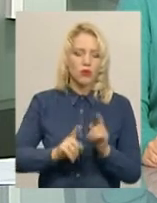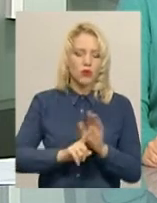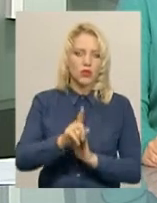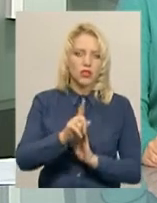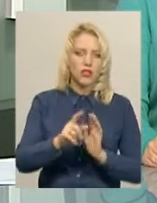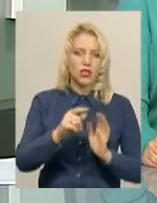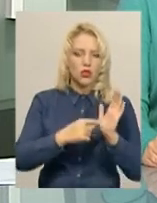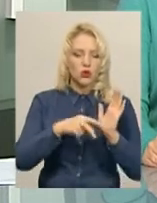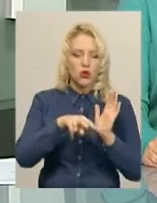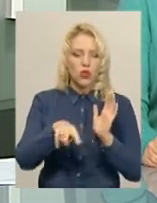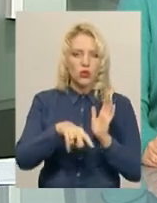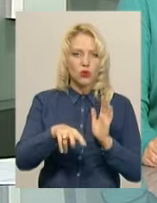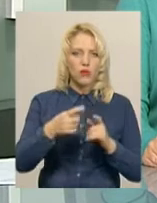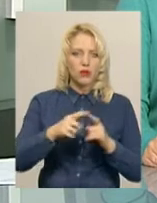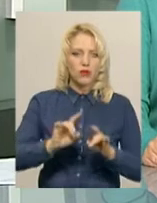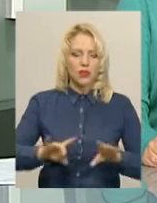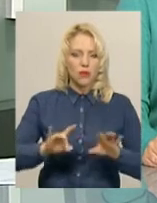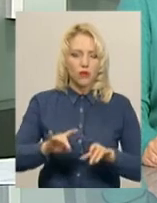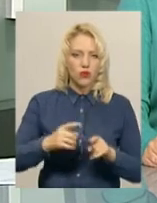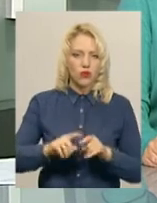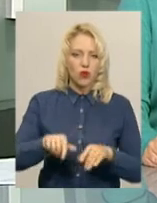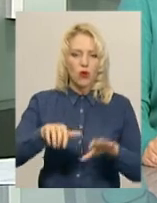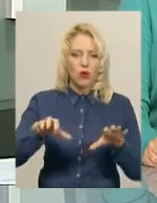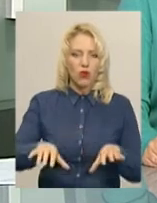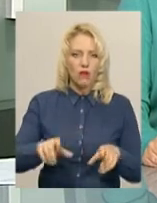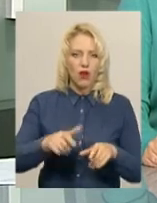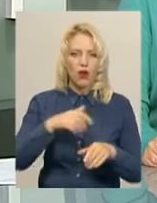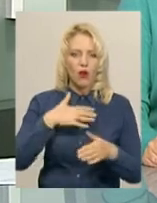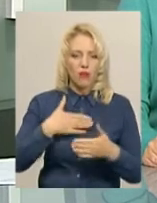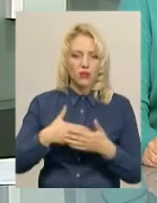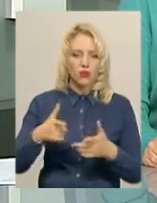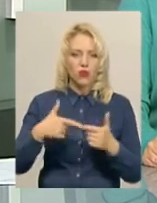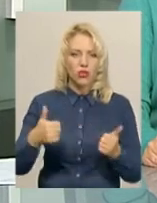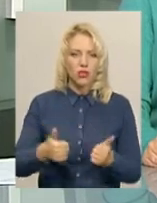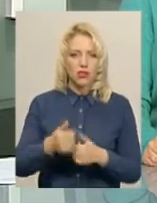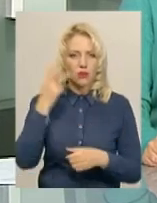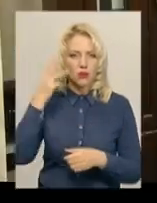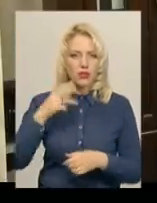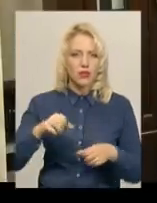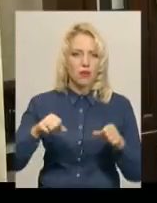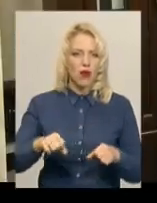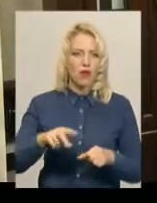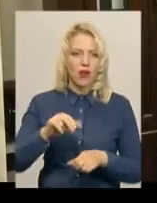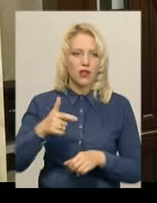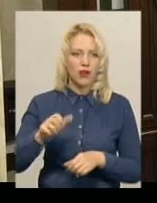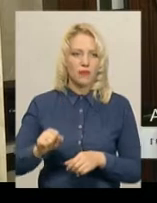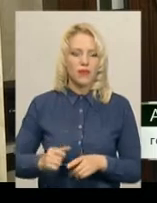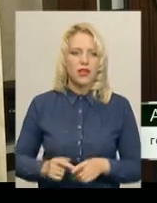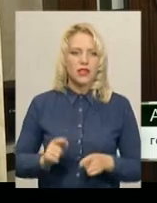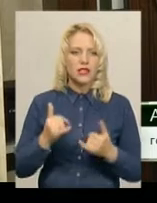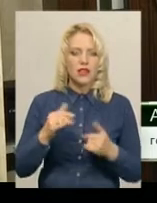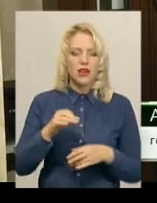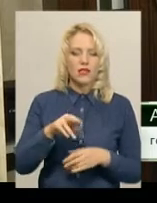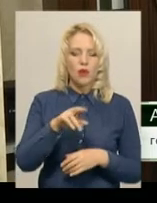листопада. Про це повідомив голова громадської організації «Подільська правова ліга» Андрій Місяць. Зараз по областях